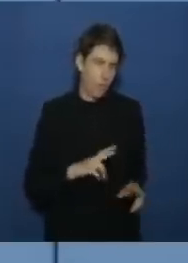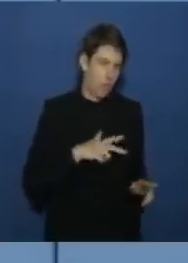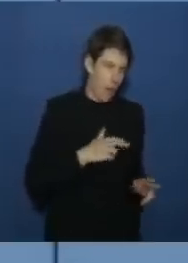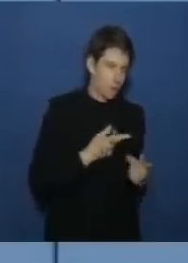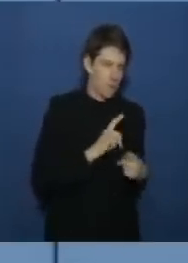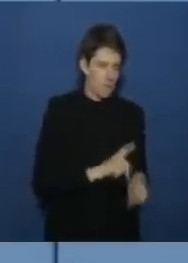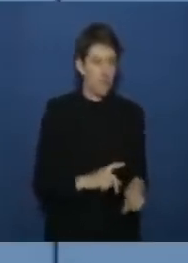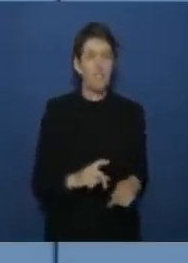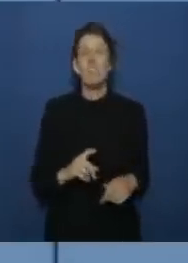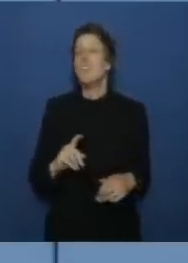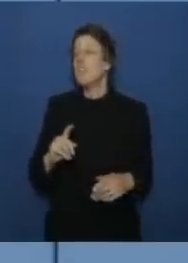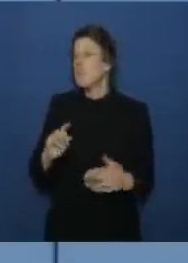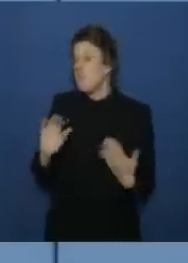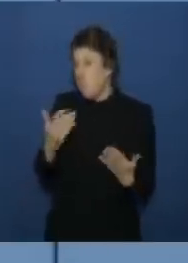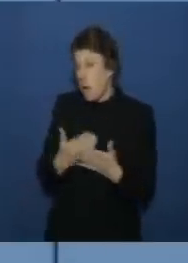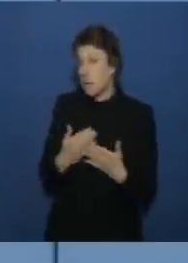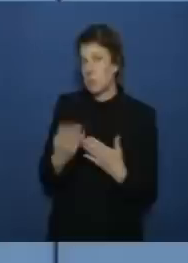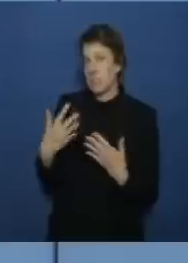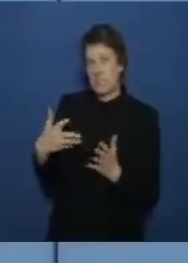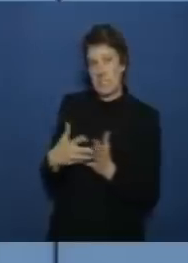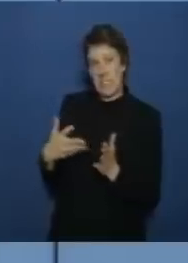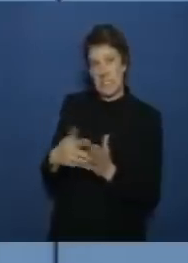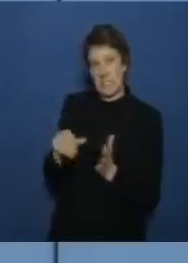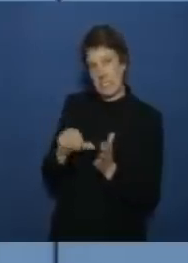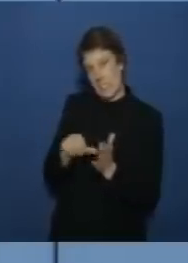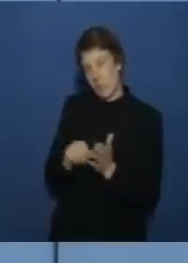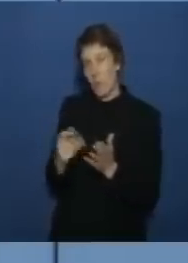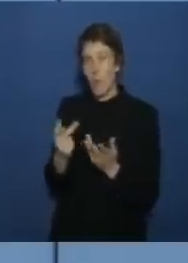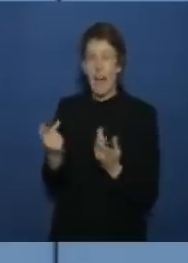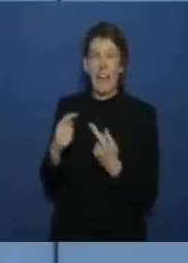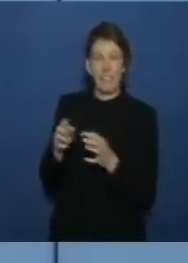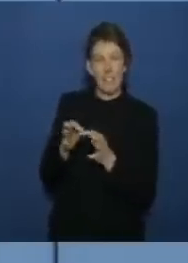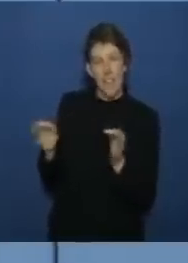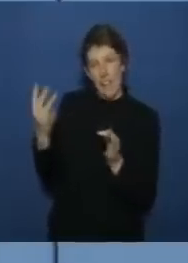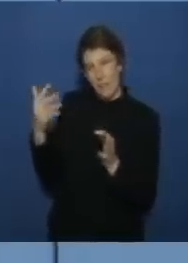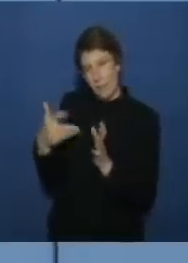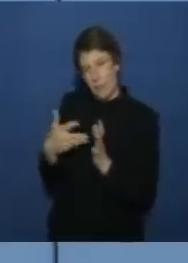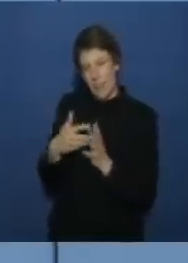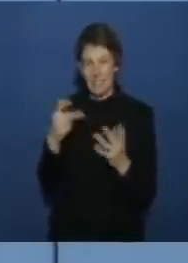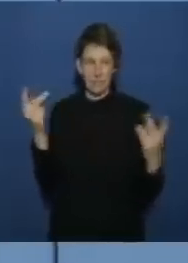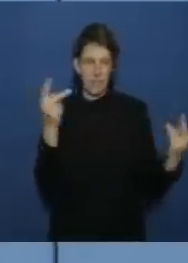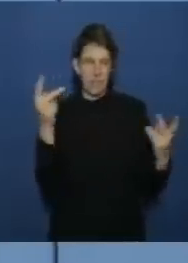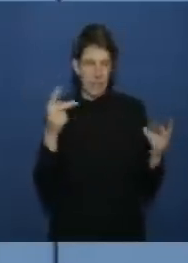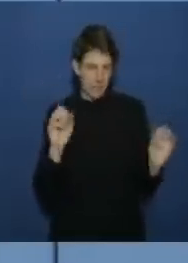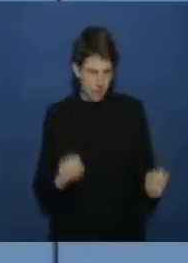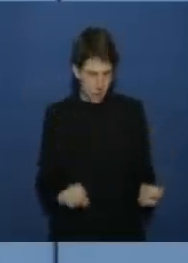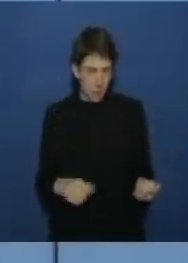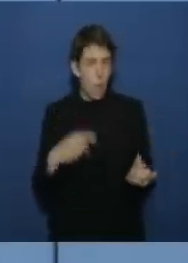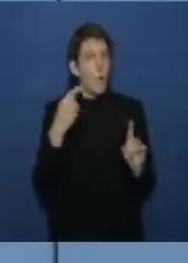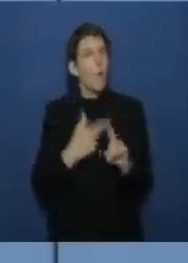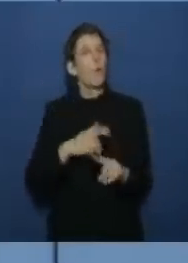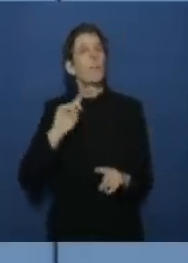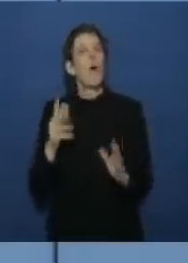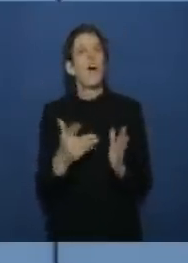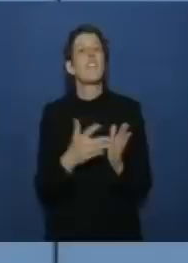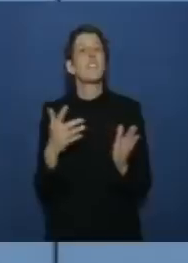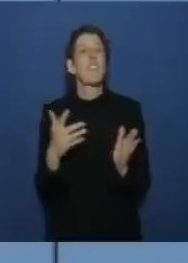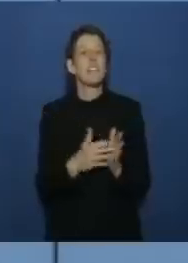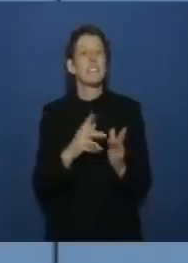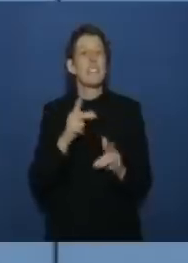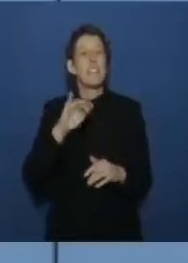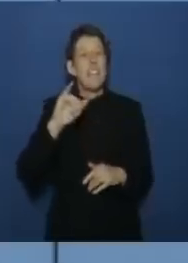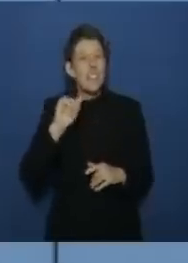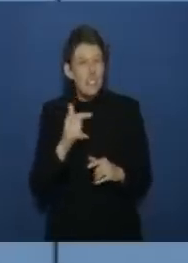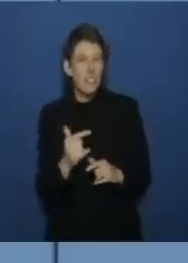entsprechende vergleichswerte zu anderen tagen etwa und das andere natürlich halt eben auch wie viel testkits wurden überhaupt